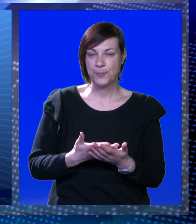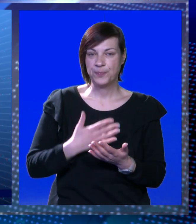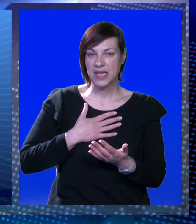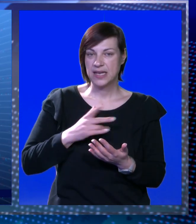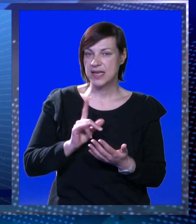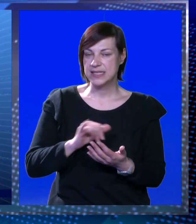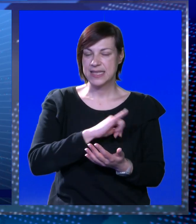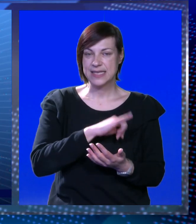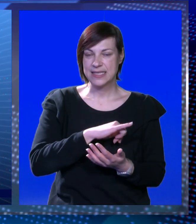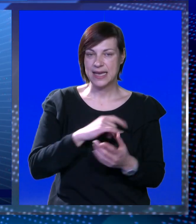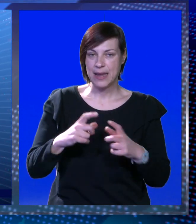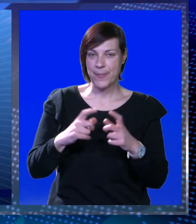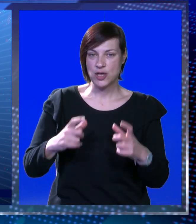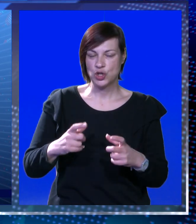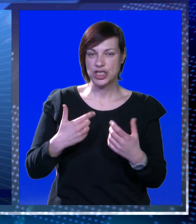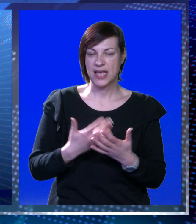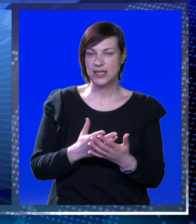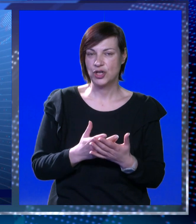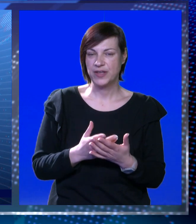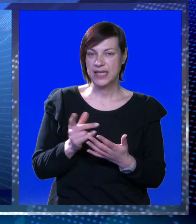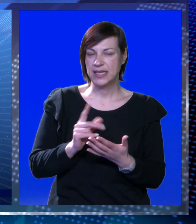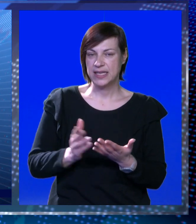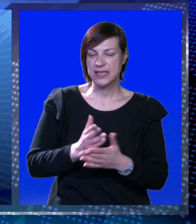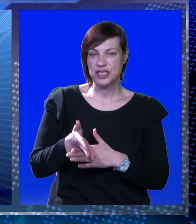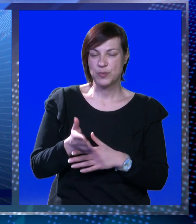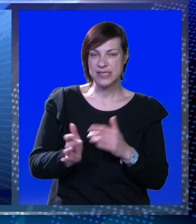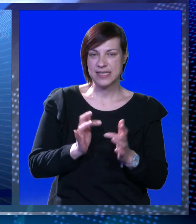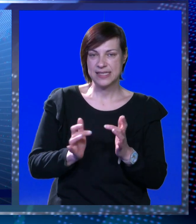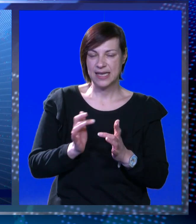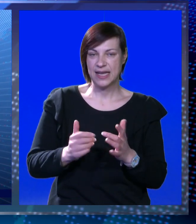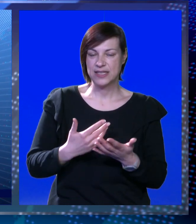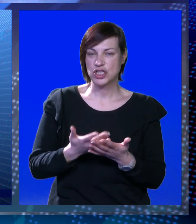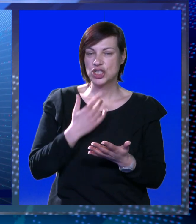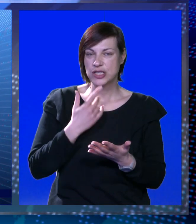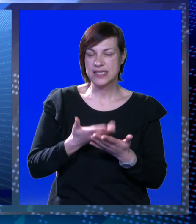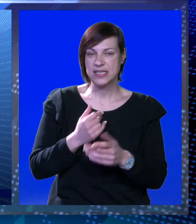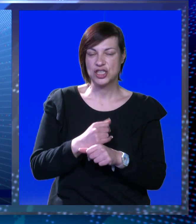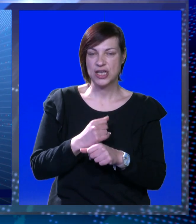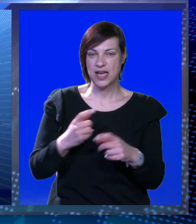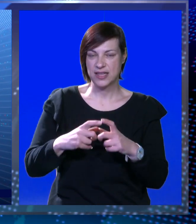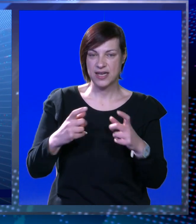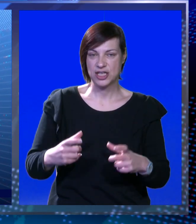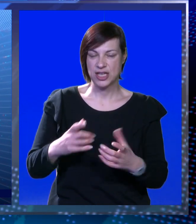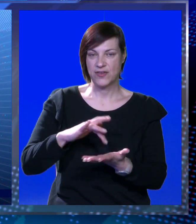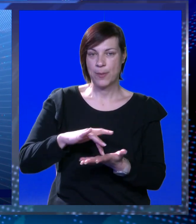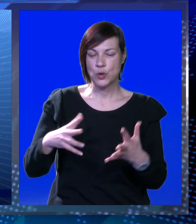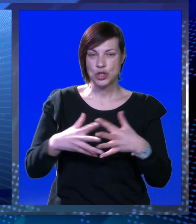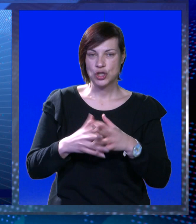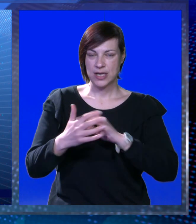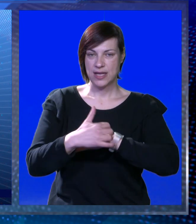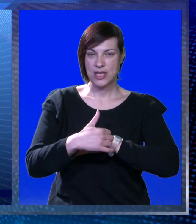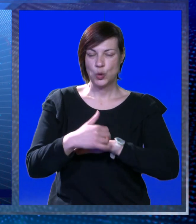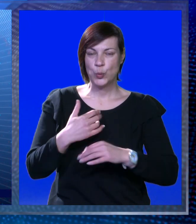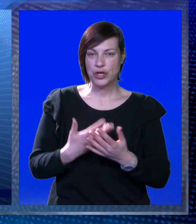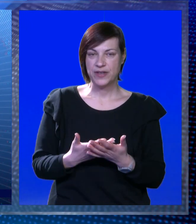Nas ne zanimaju nikakvi štandovi, nećemo izlazi na natječaj nikakve što se tiče rada na štandovima na području